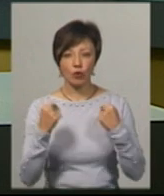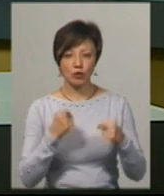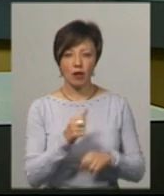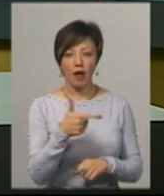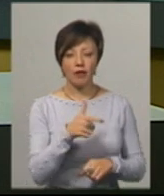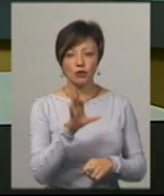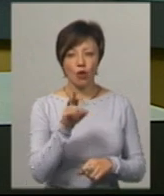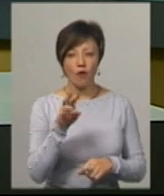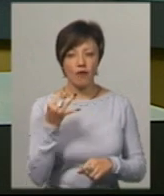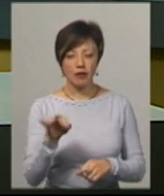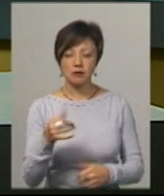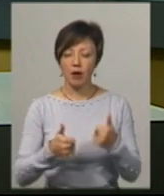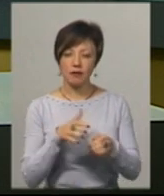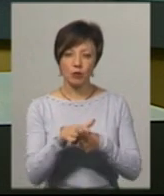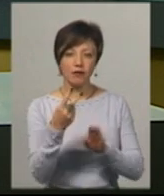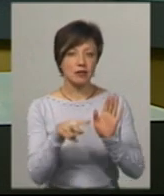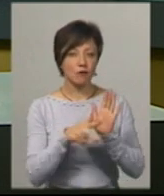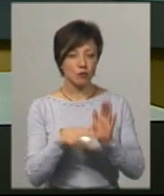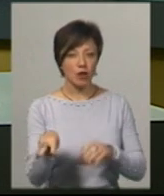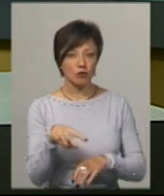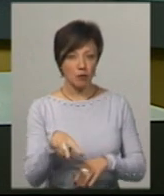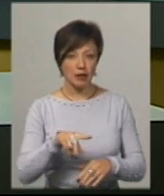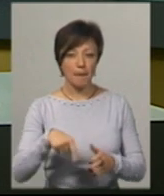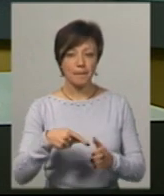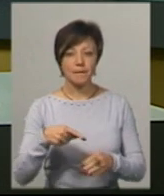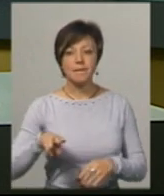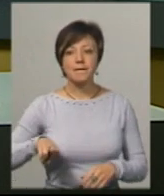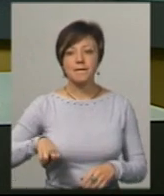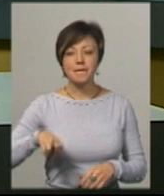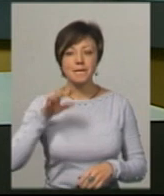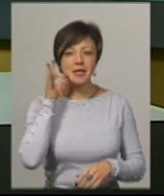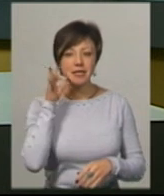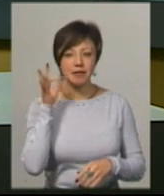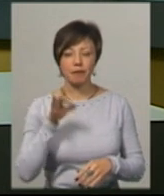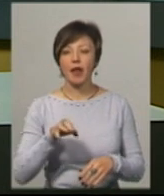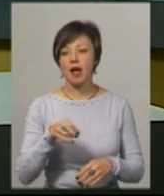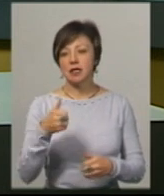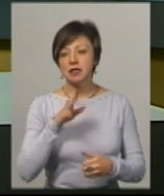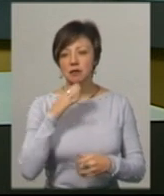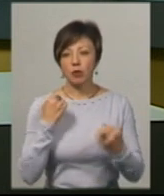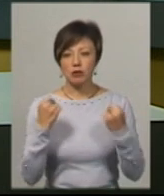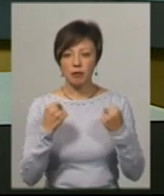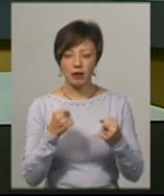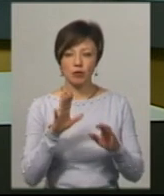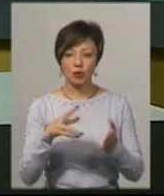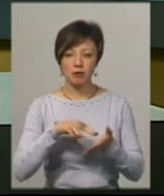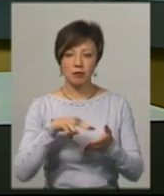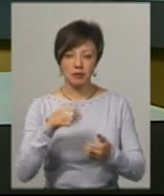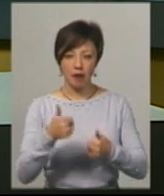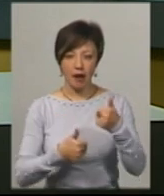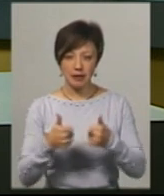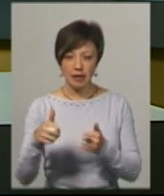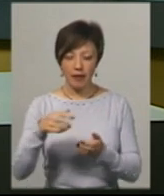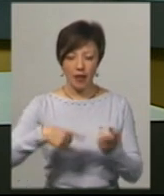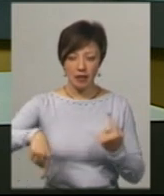Соловей. Змагання відбудуться 28 листопада у Мінську. Спортсменка планує змагатись на треку у груповій гонці. Каже, в